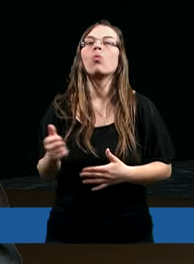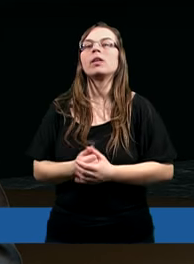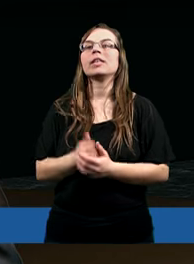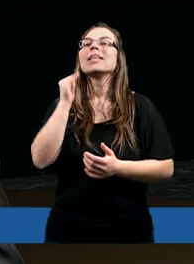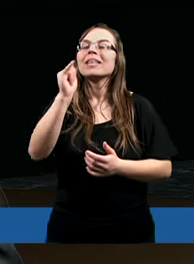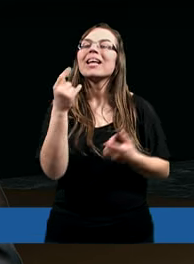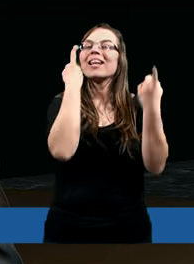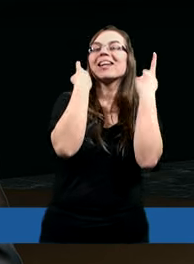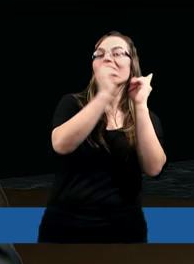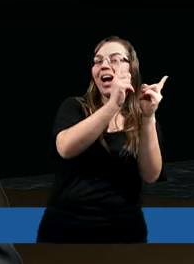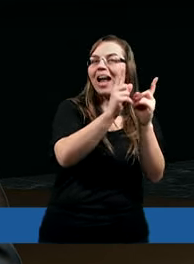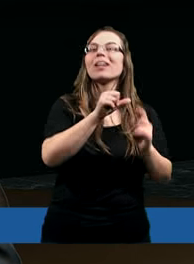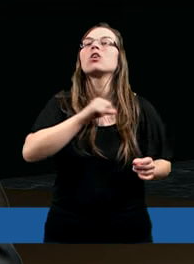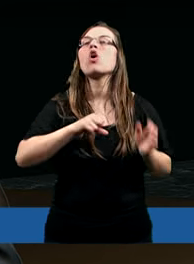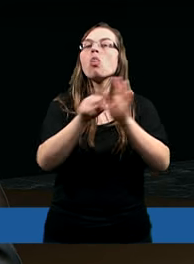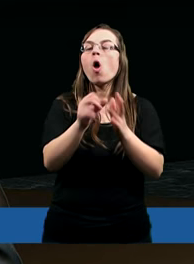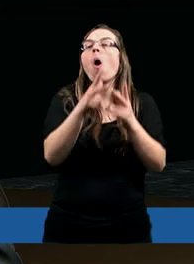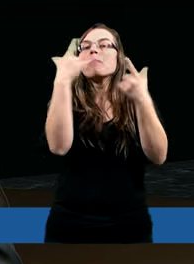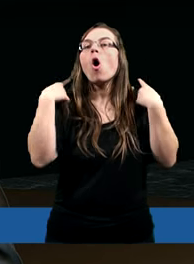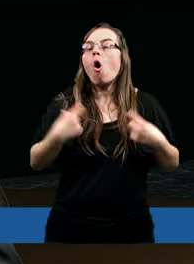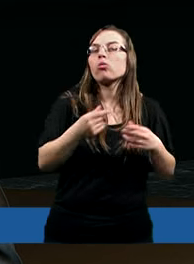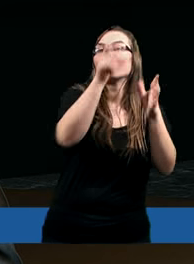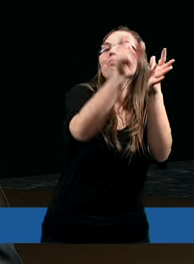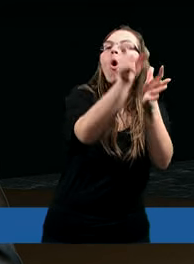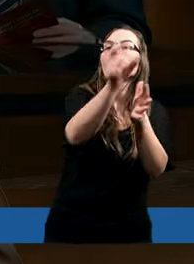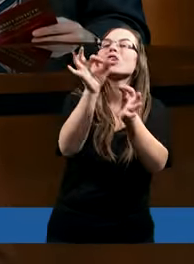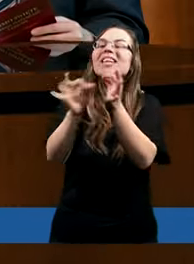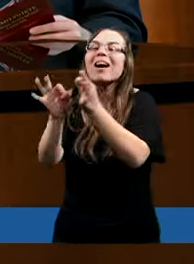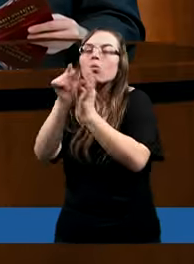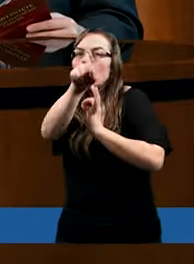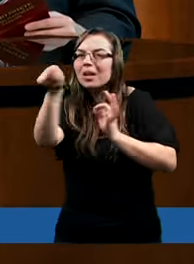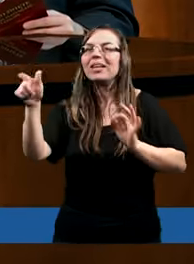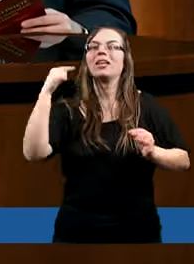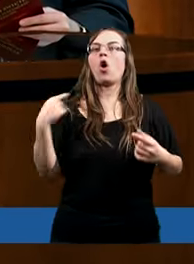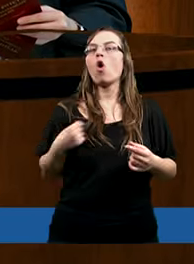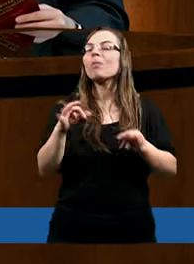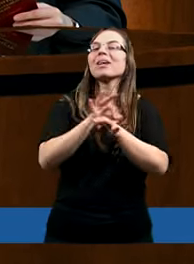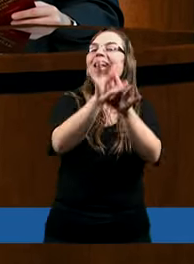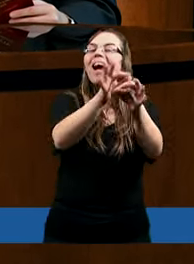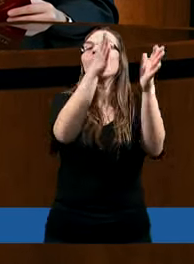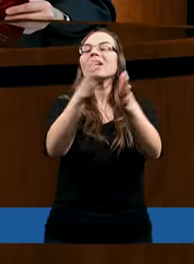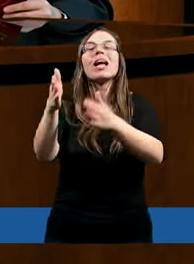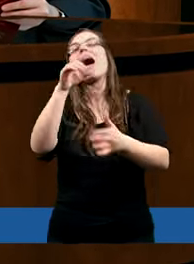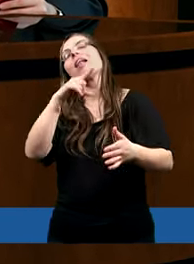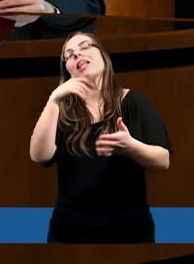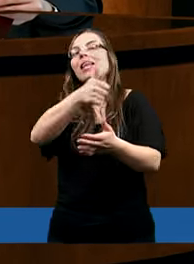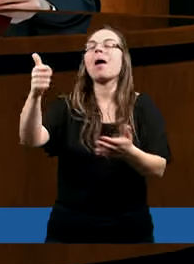i zwraca się też do określonych osób, czyli dokładnie wiadomo, do kogo kieruje. Nie wystarczy, że jest tam adres na przykład na